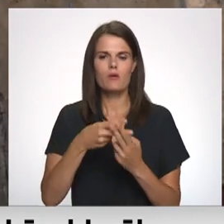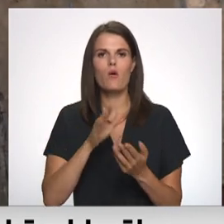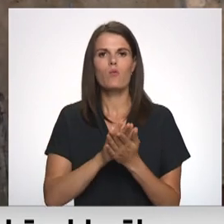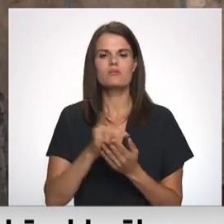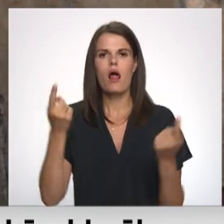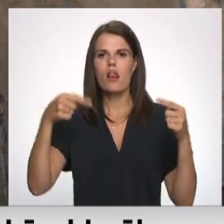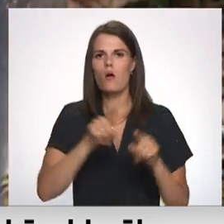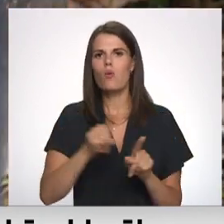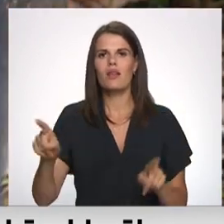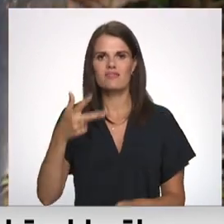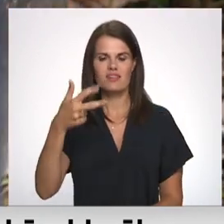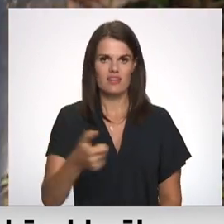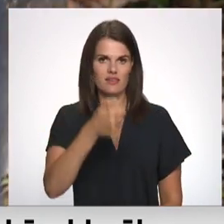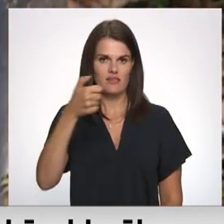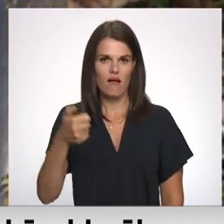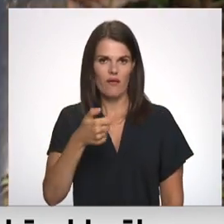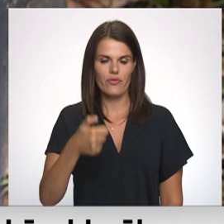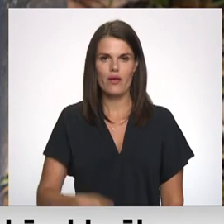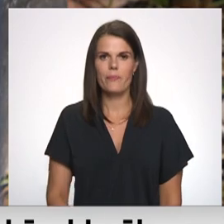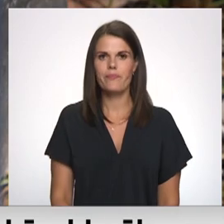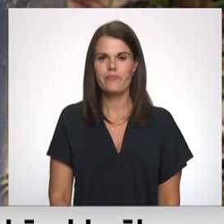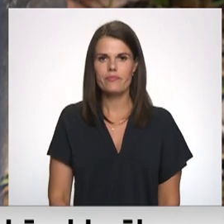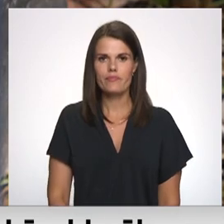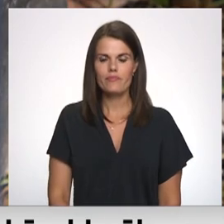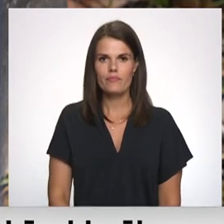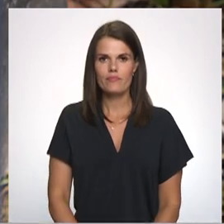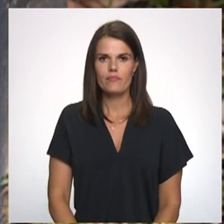laiku līdz trim gadiem. Ieva Benefeldalans, Peševičs, Krundas televīzija.